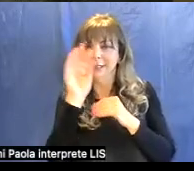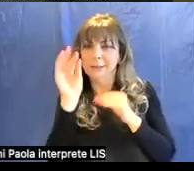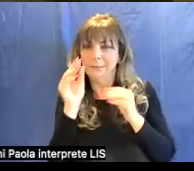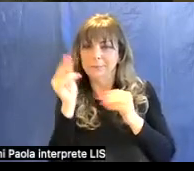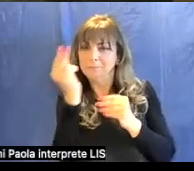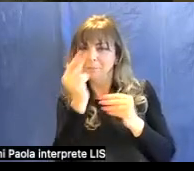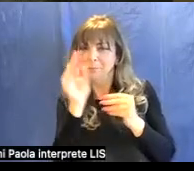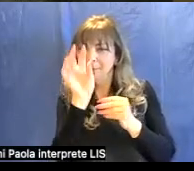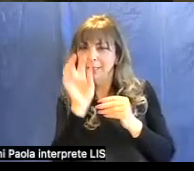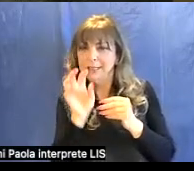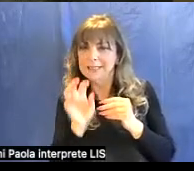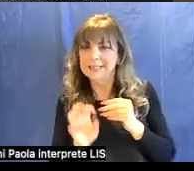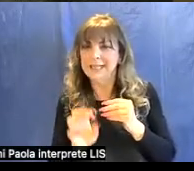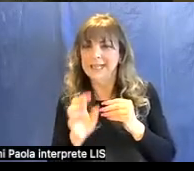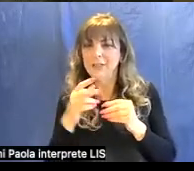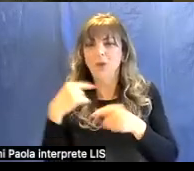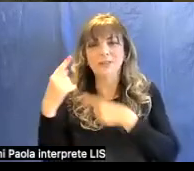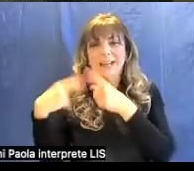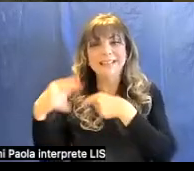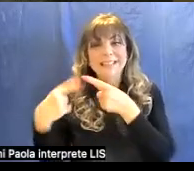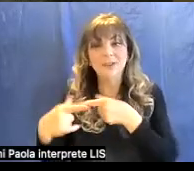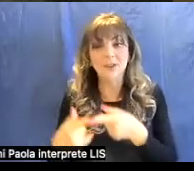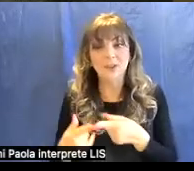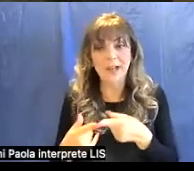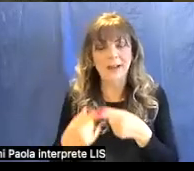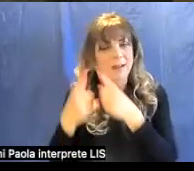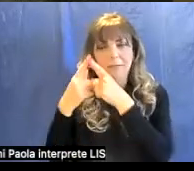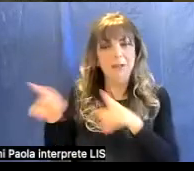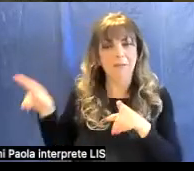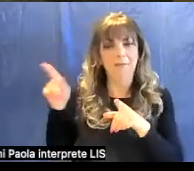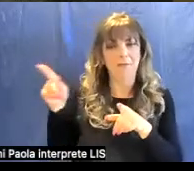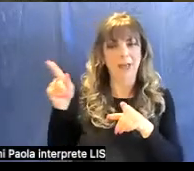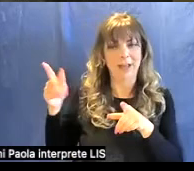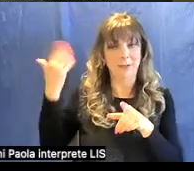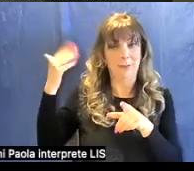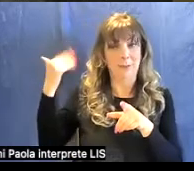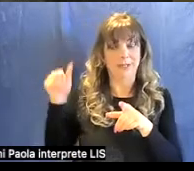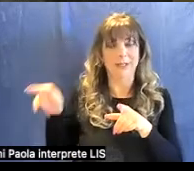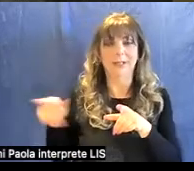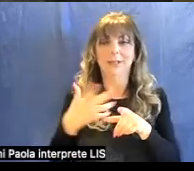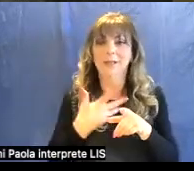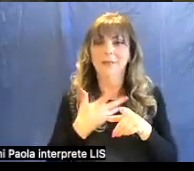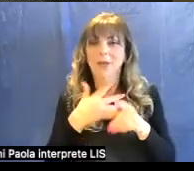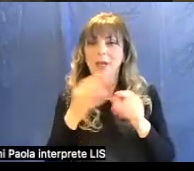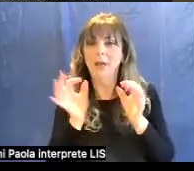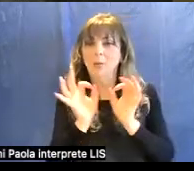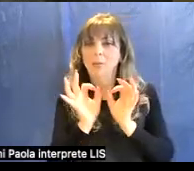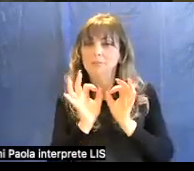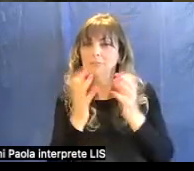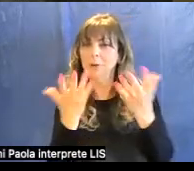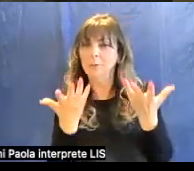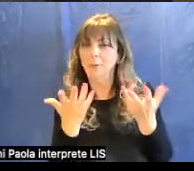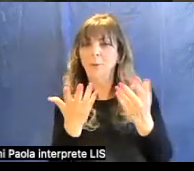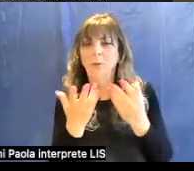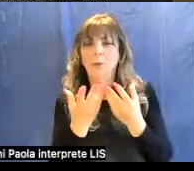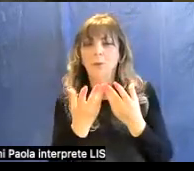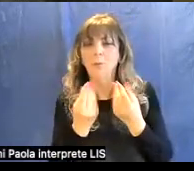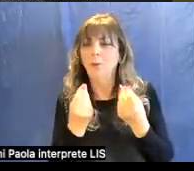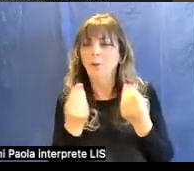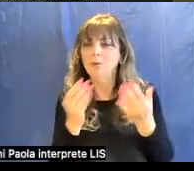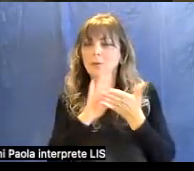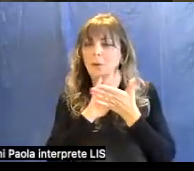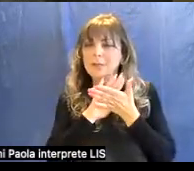tradizionale dove c'è una dimensione sacra con l'incoronazione della